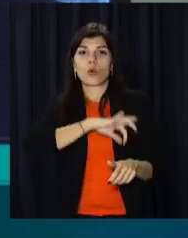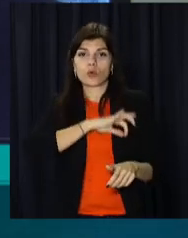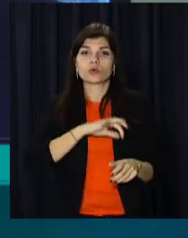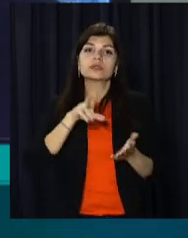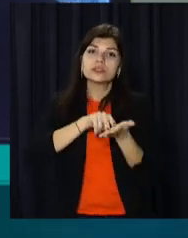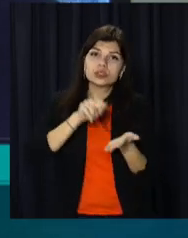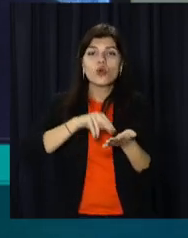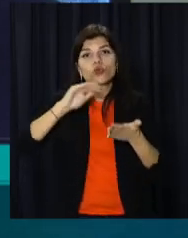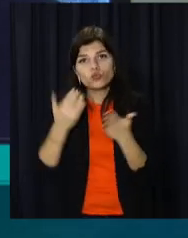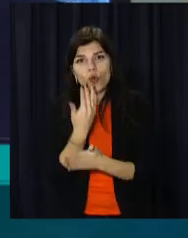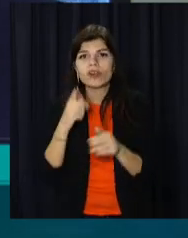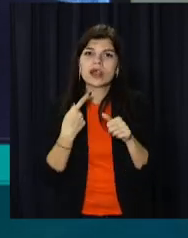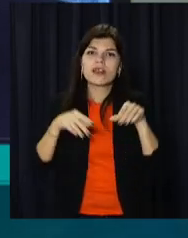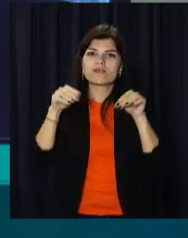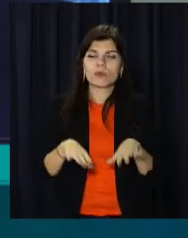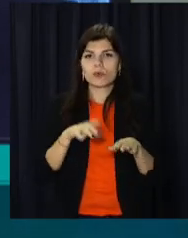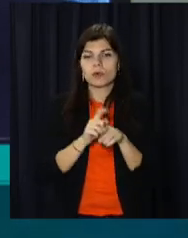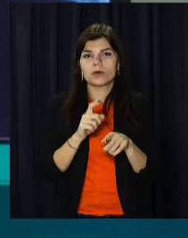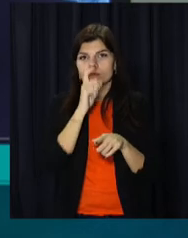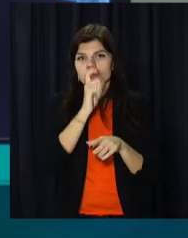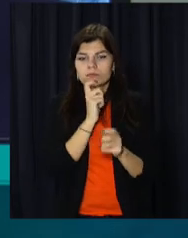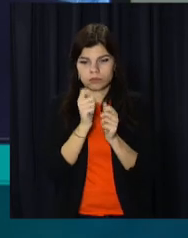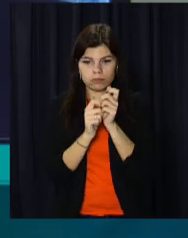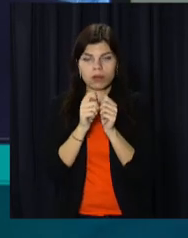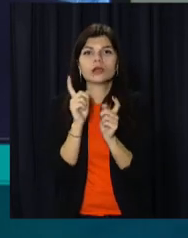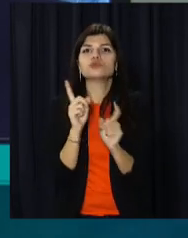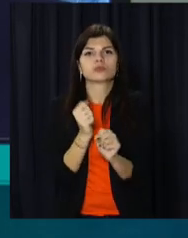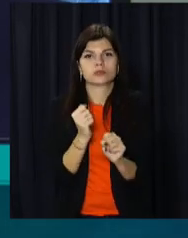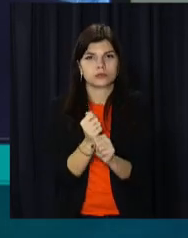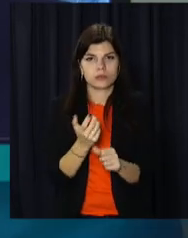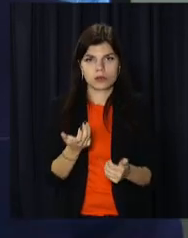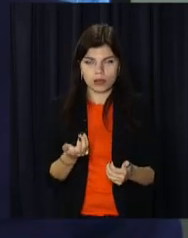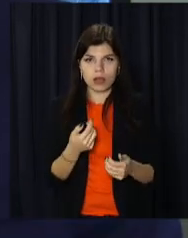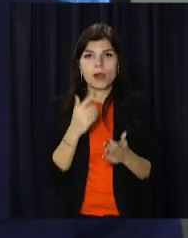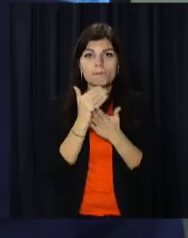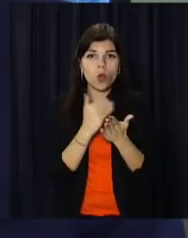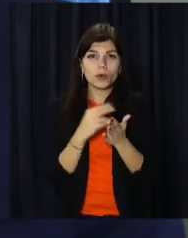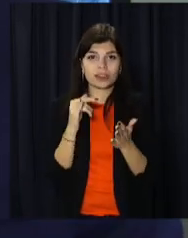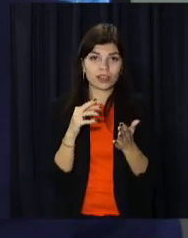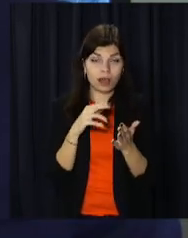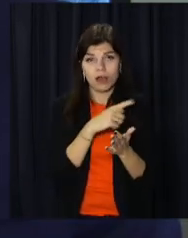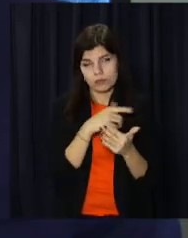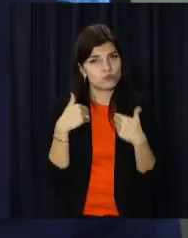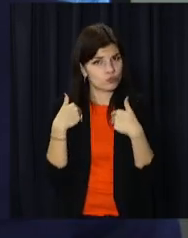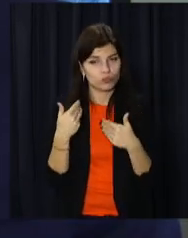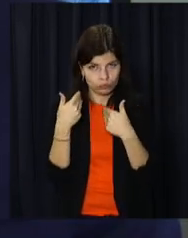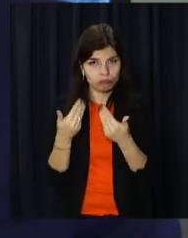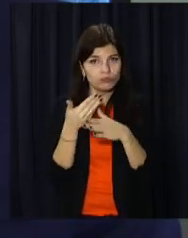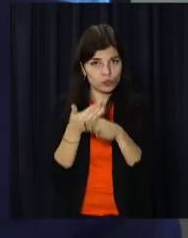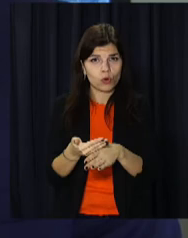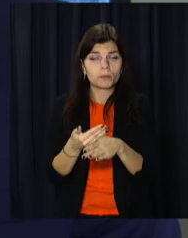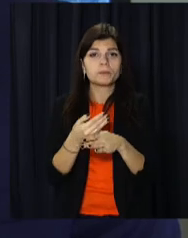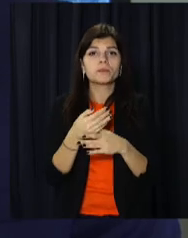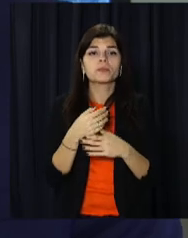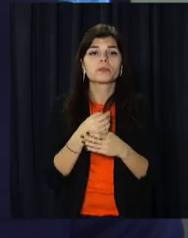завантажити, оновити чи вирішити якісь такі технічні питання, які виникли за стосунком «Дія». І також ми допоможемо на порталі «Дія»